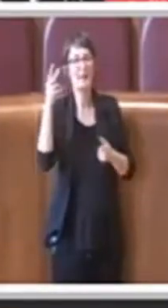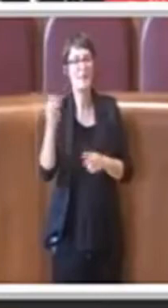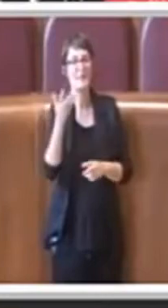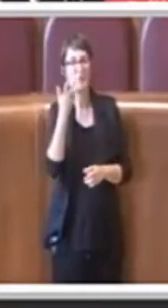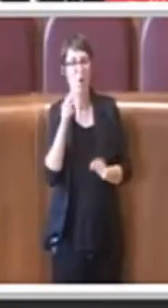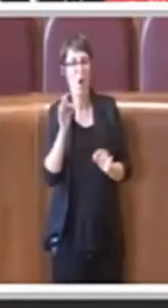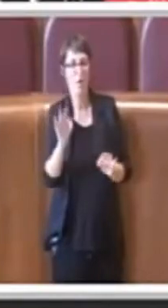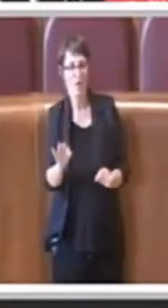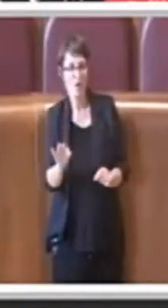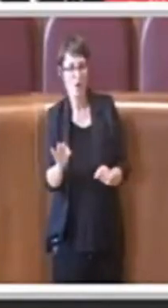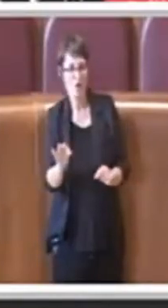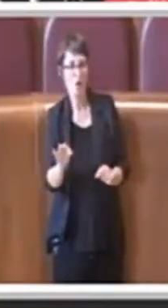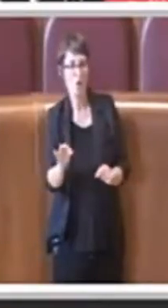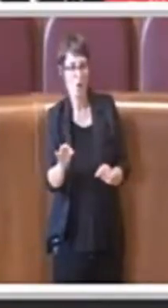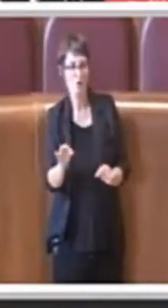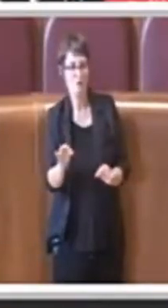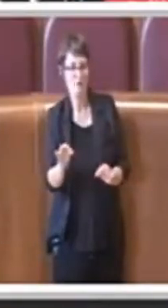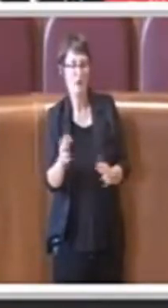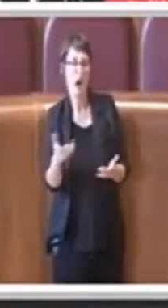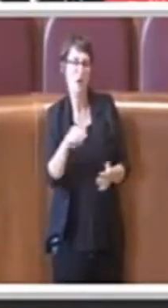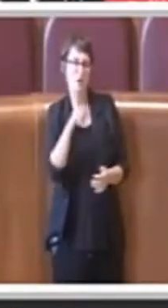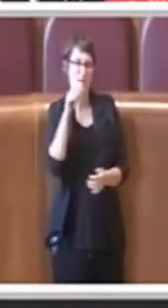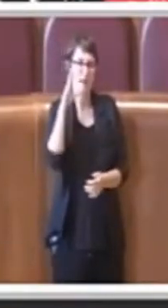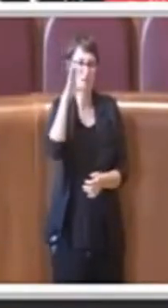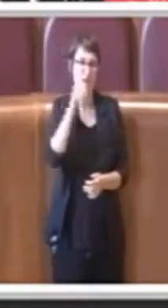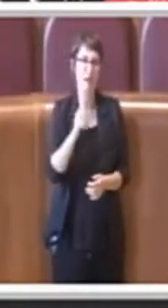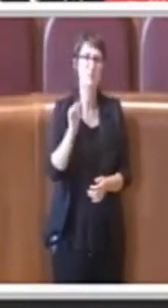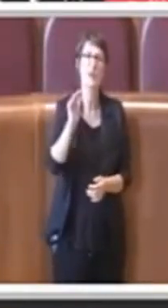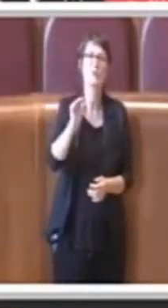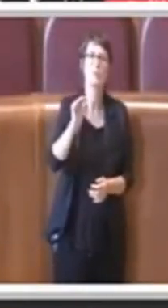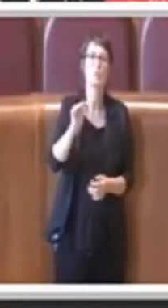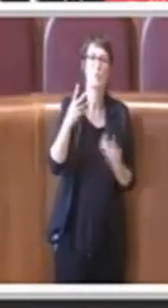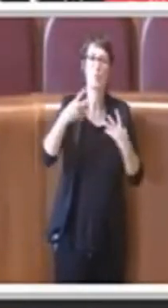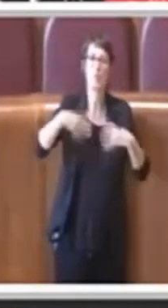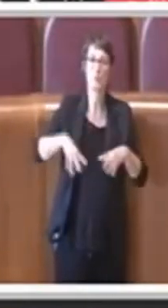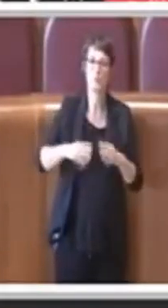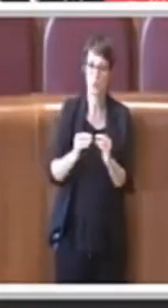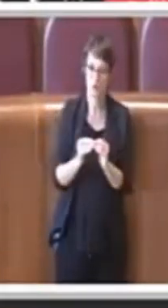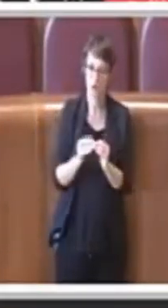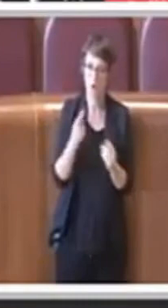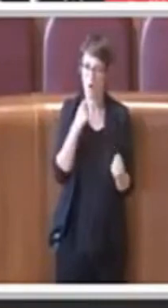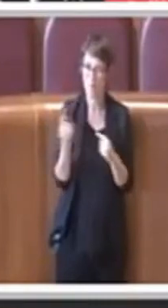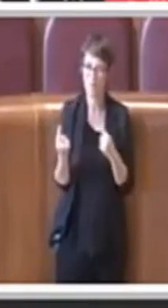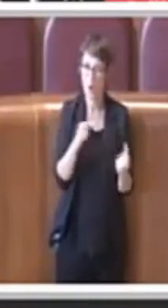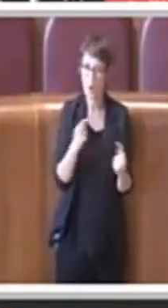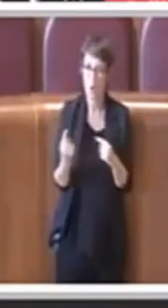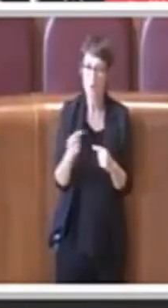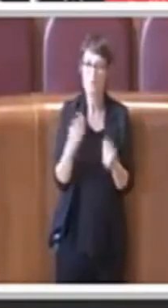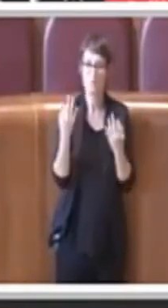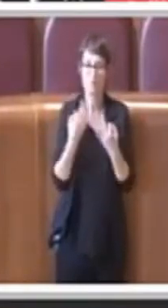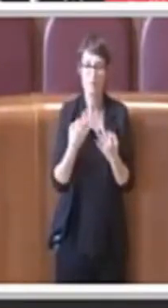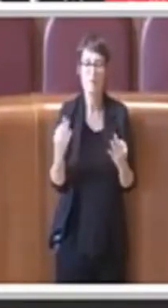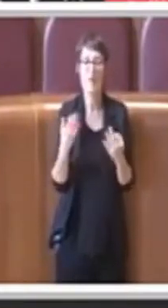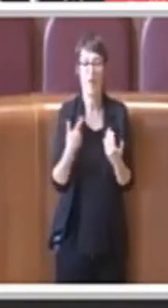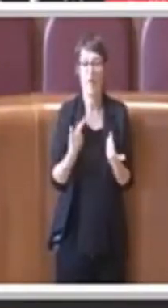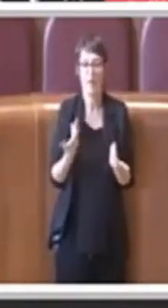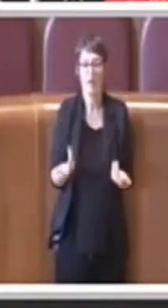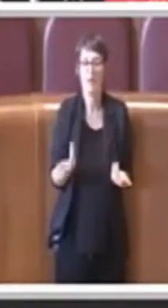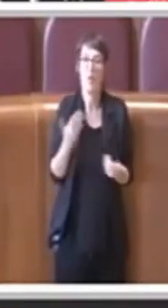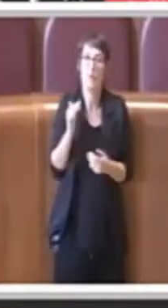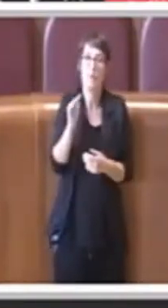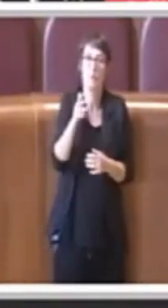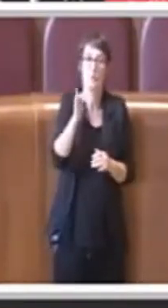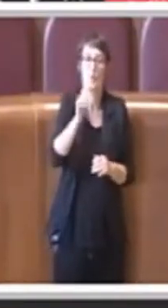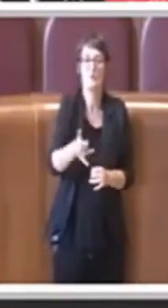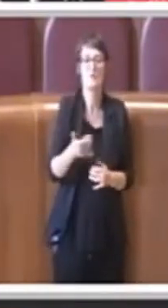quelle che sarà poi effettivamente il funzionamento di questo organismo, certamente proiettato al futuro, ma non andiamo a